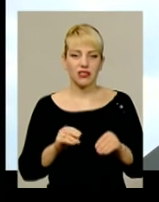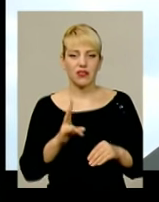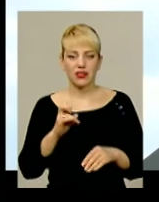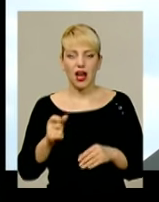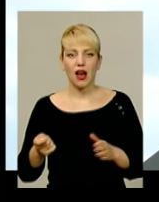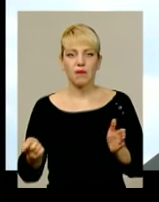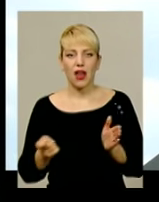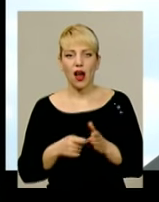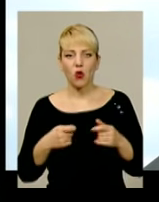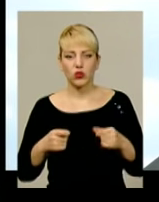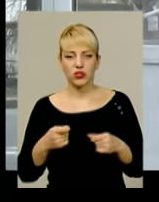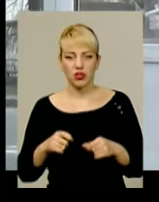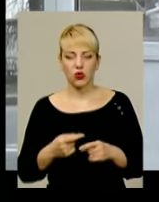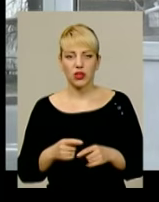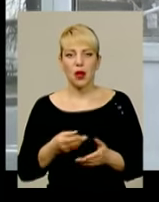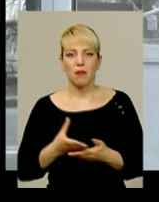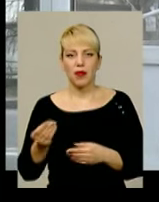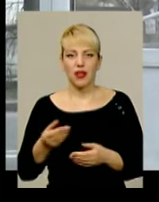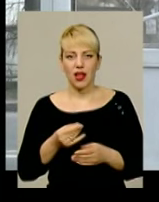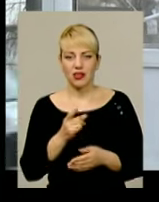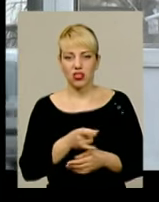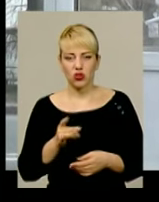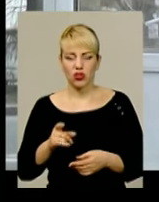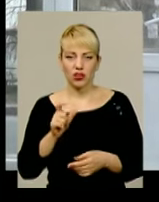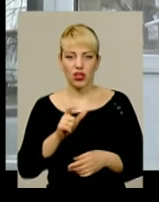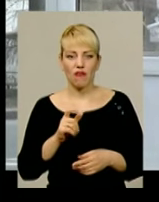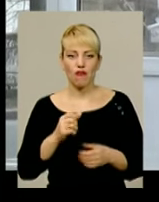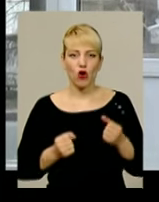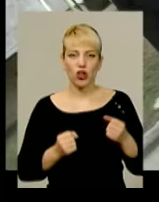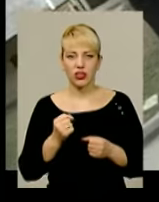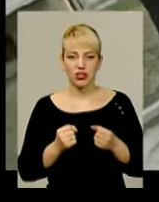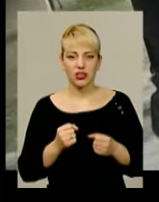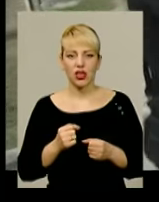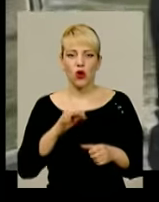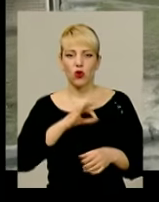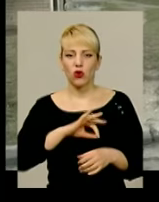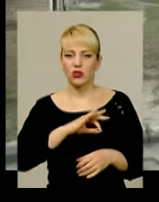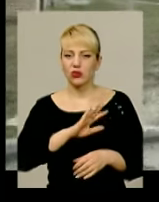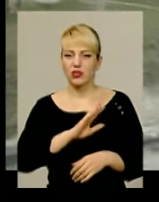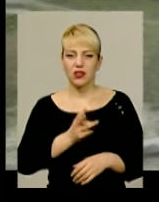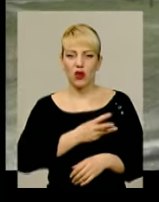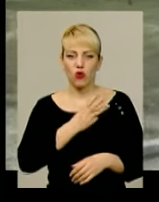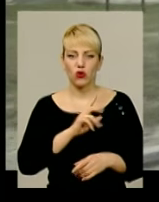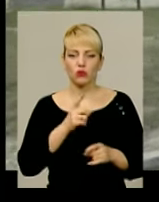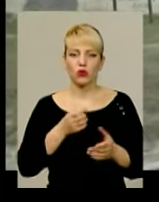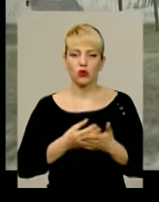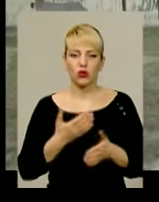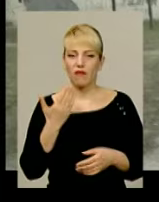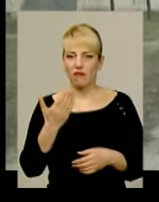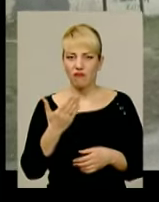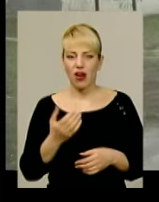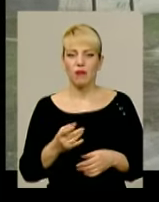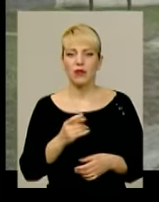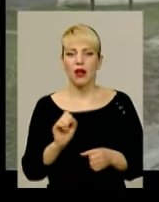стосується платних, то їхніми послухами водії користуються неохоче, бо дорого. Вам в дворі автомобілі не заважають?